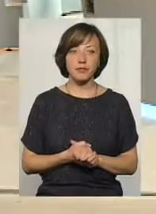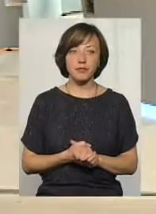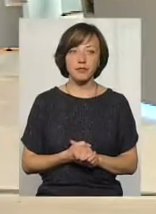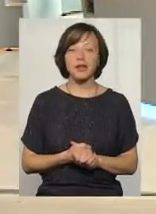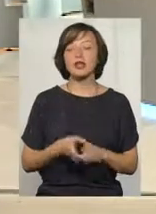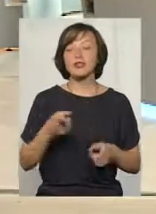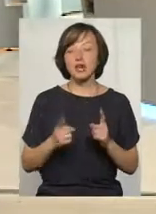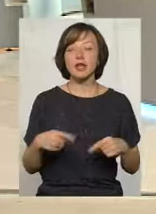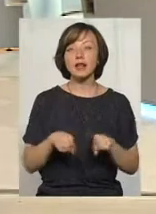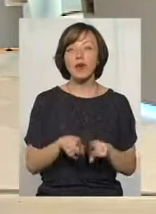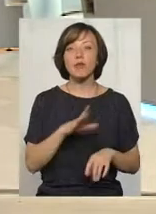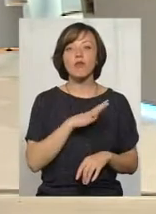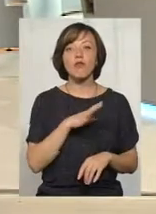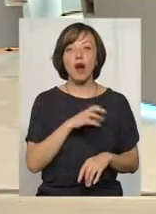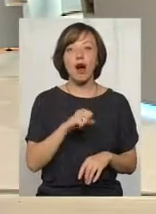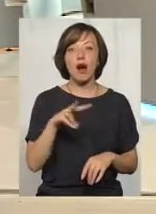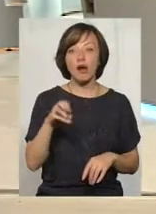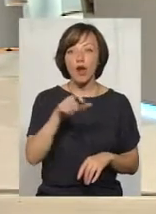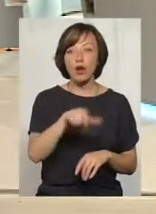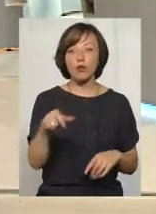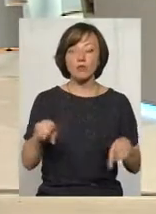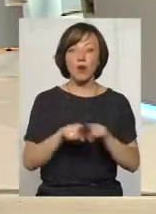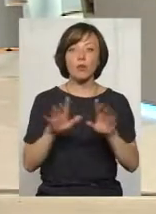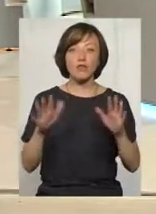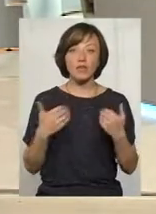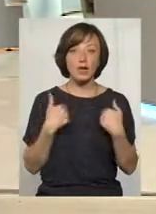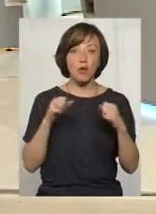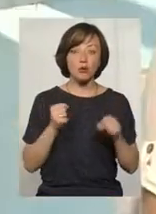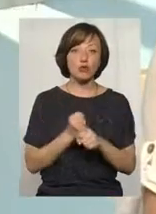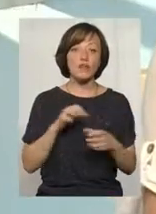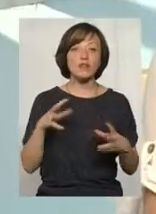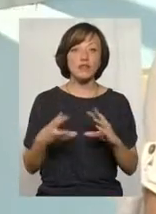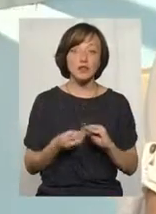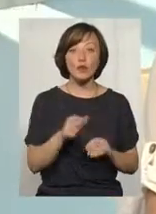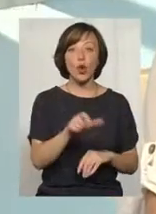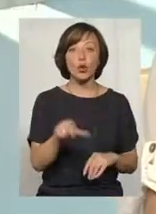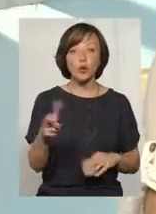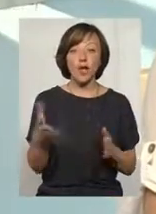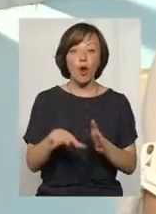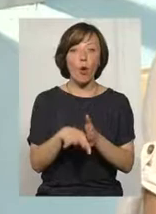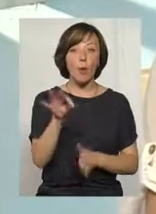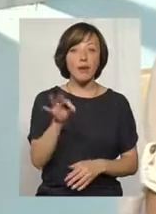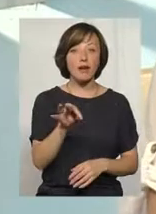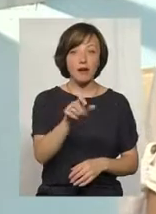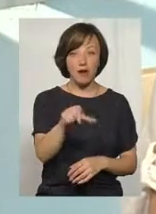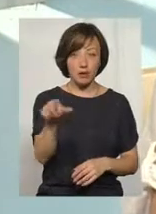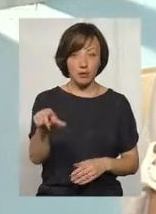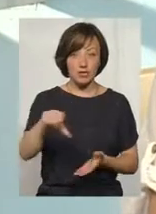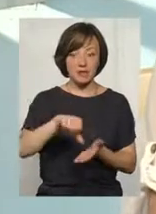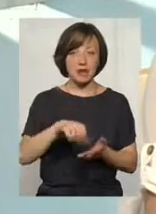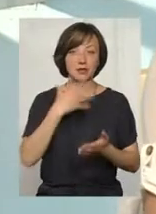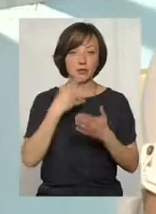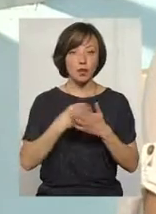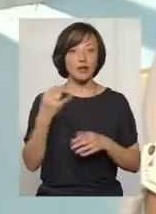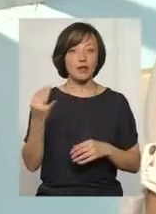буває. Але ви розумієте, що люди, в такому випадку, я можу робити висновок, що люди, яких обирають люди представляти